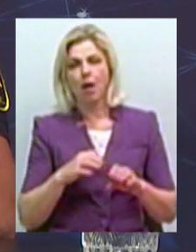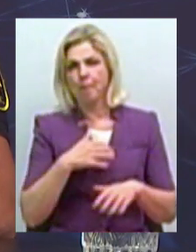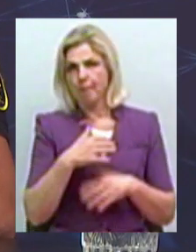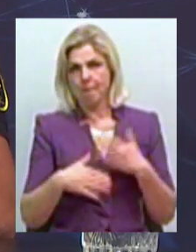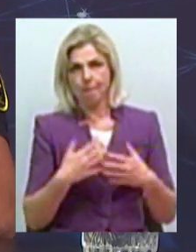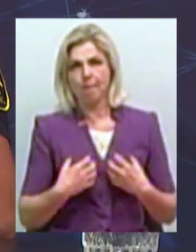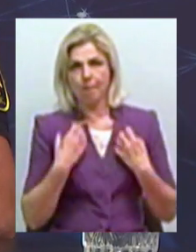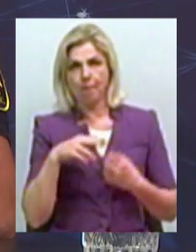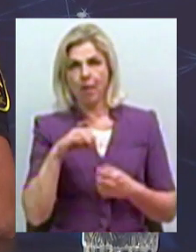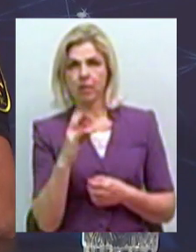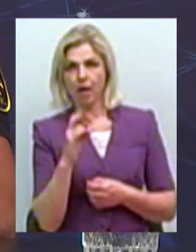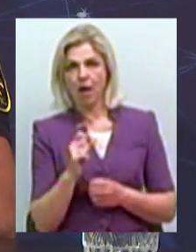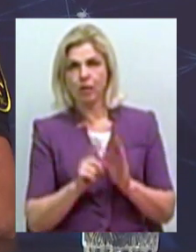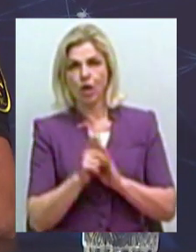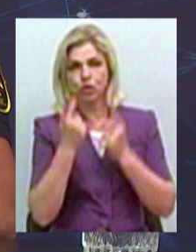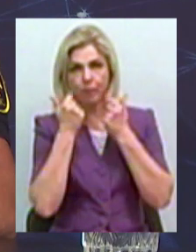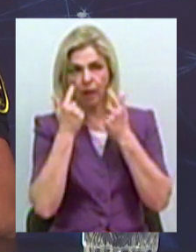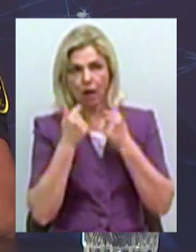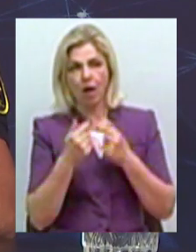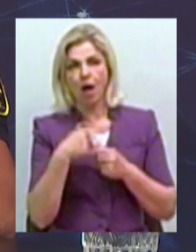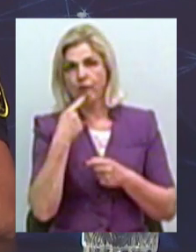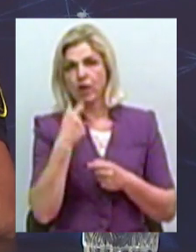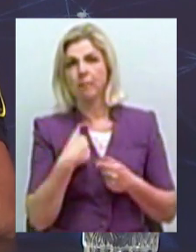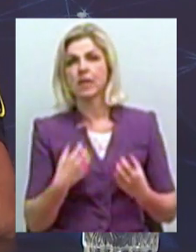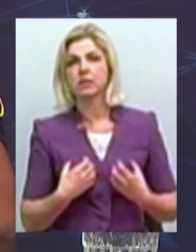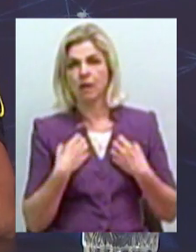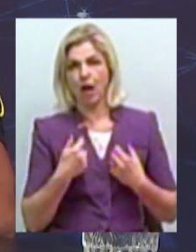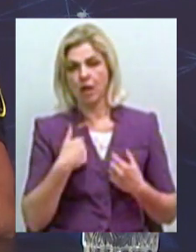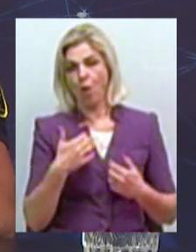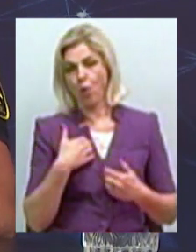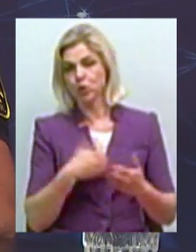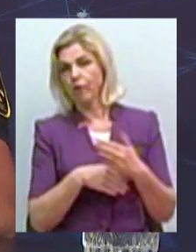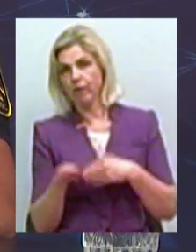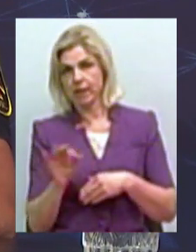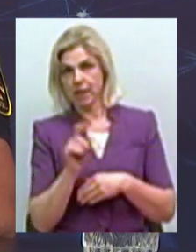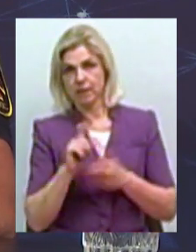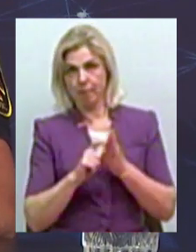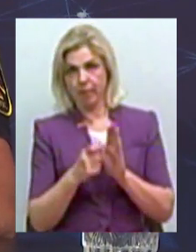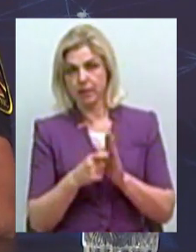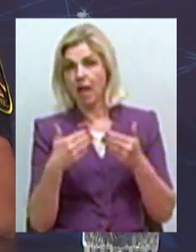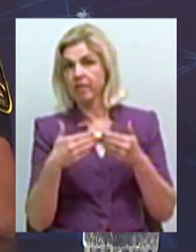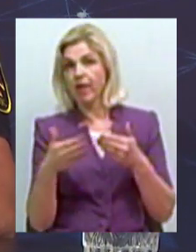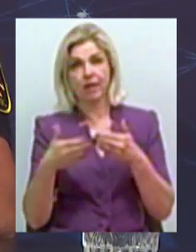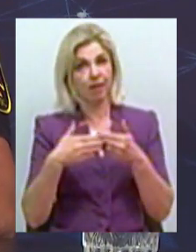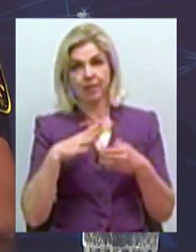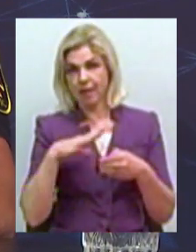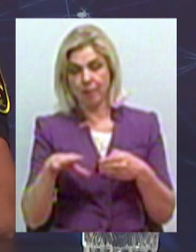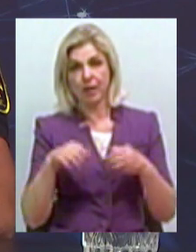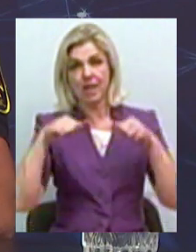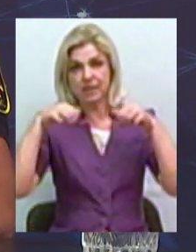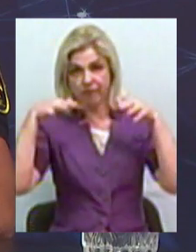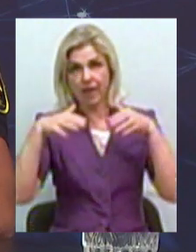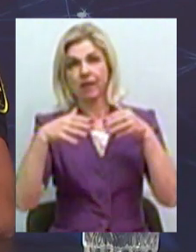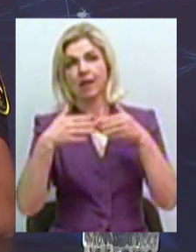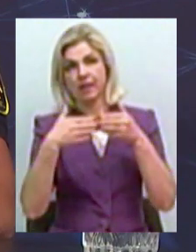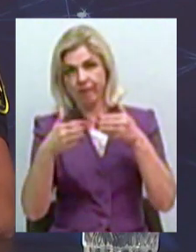починали плакати і казати, мені страшно, я хочу вийти з приміщення, хоча двері не зачинені, світло з дверей,